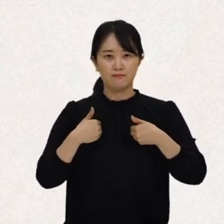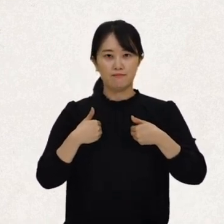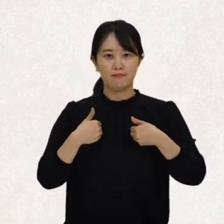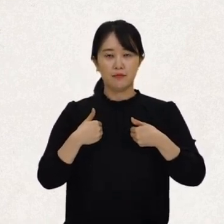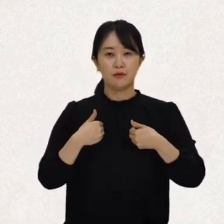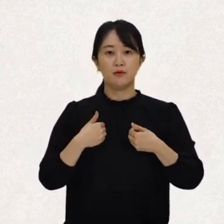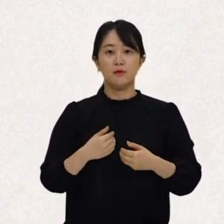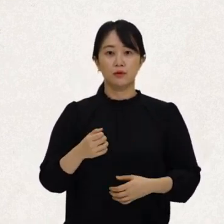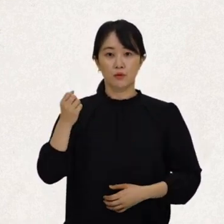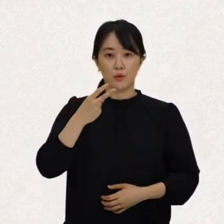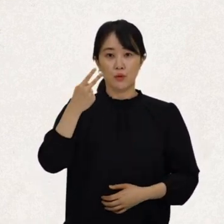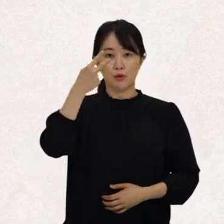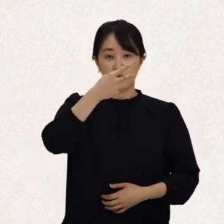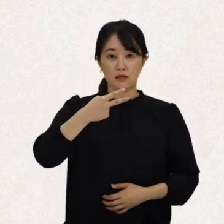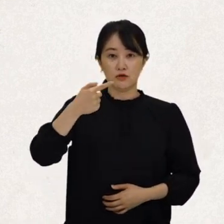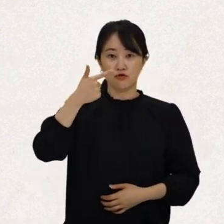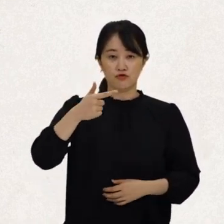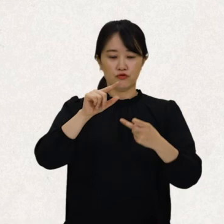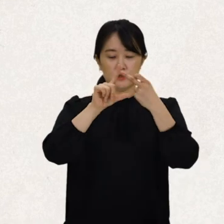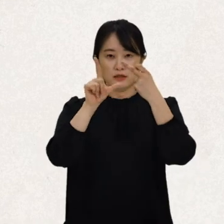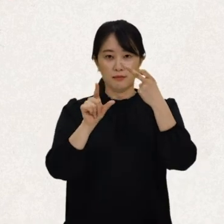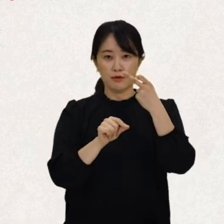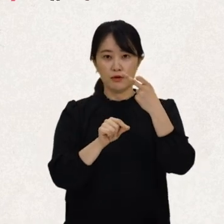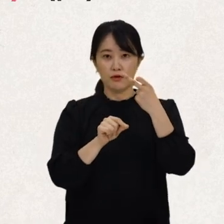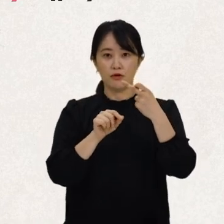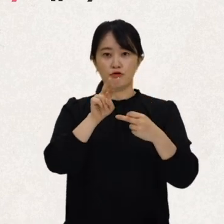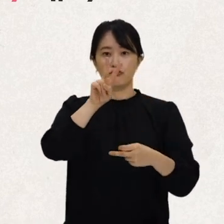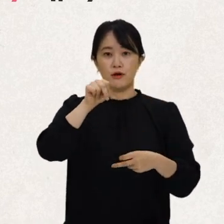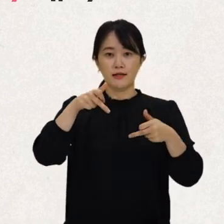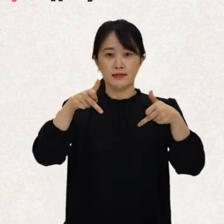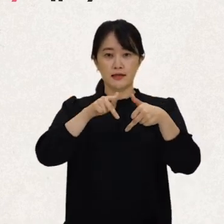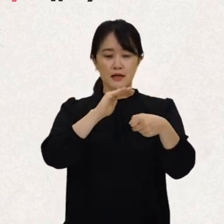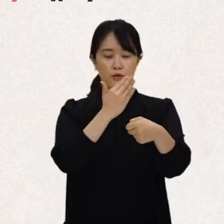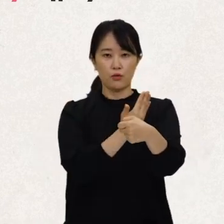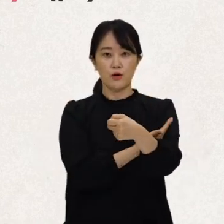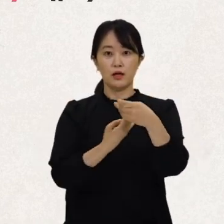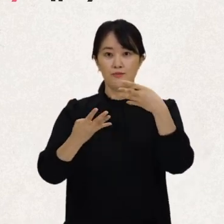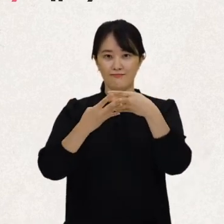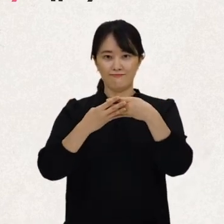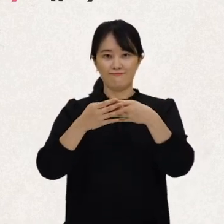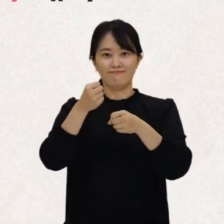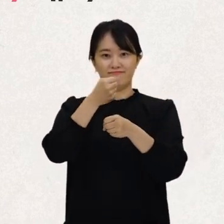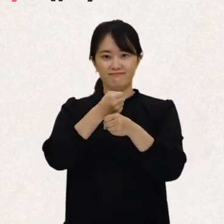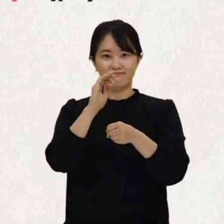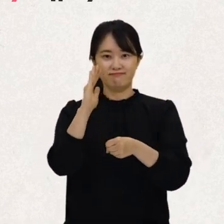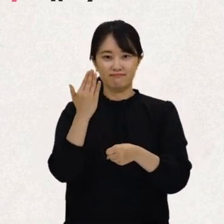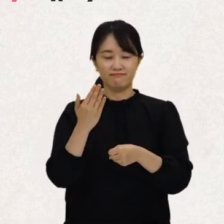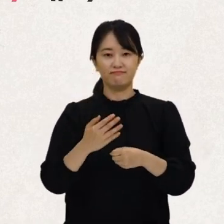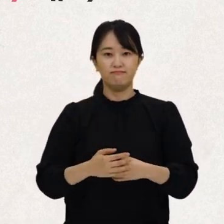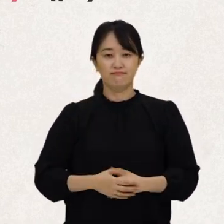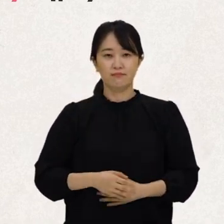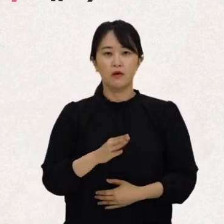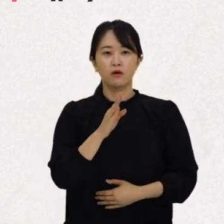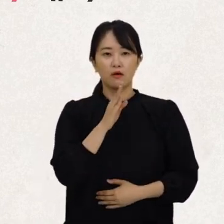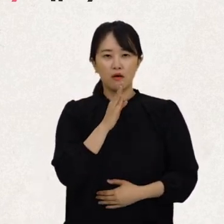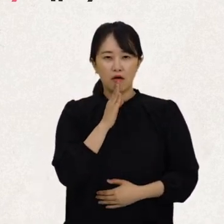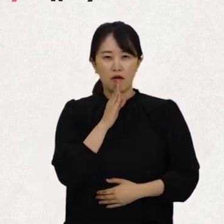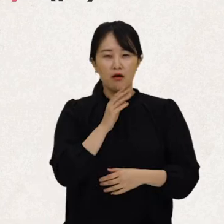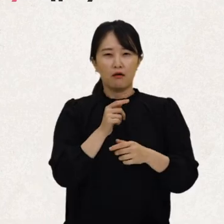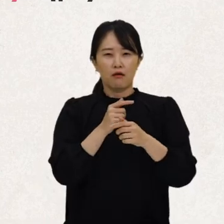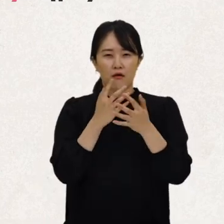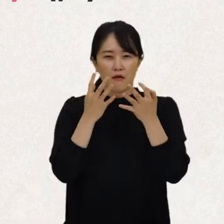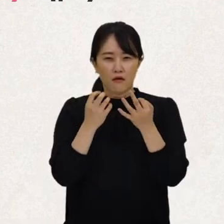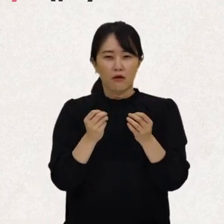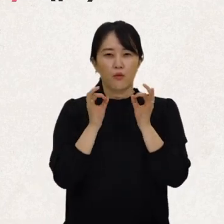마침내 2006년 12월 유엔장애인권리협약이 생긴 것이죠. 정말 여러 노력